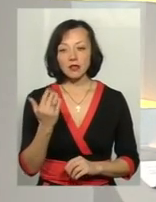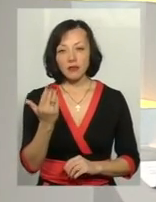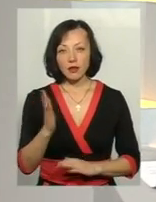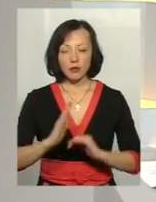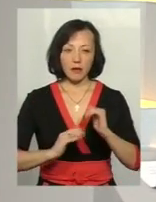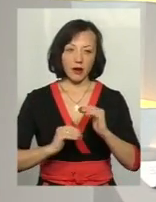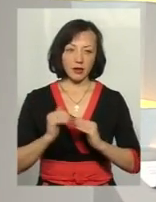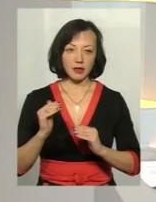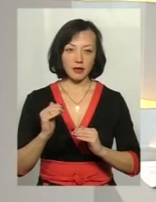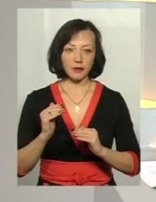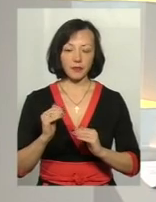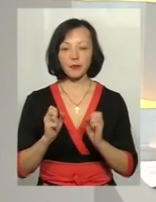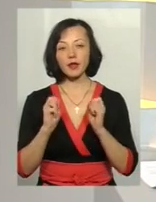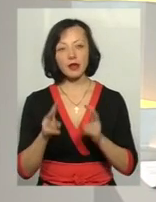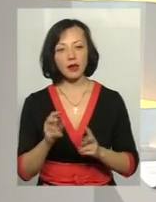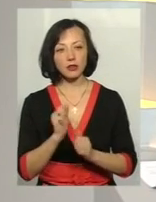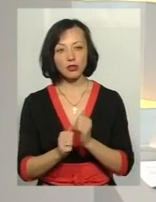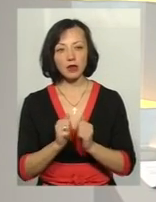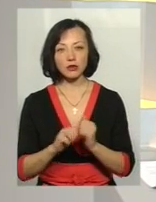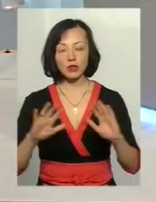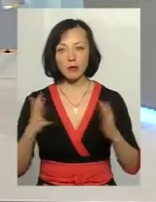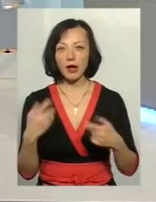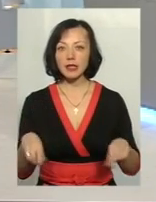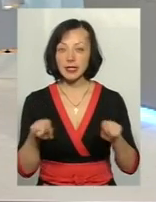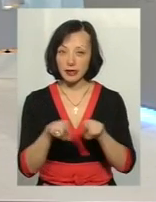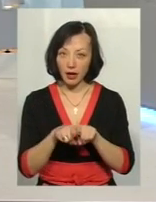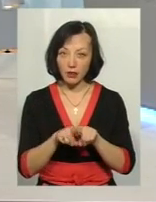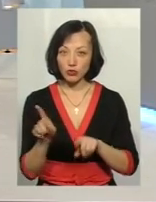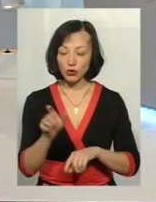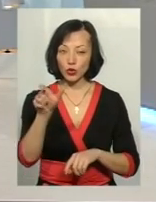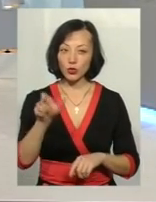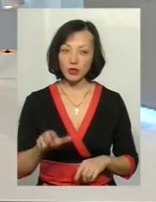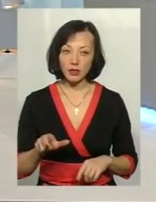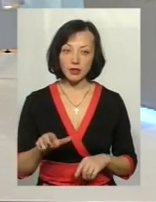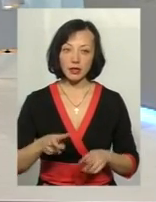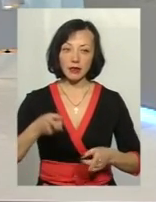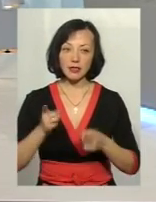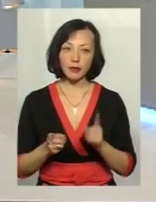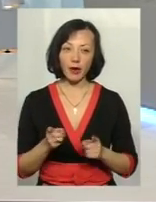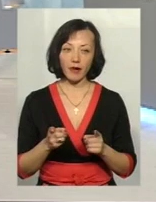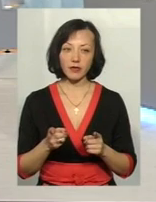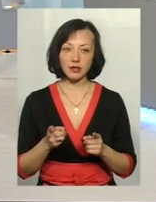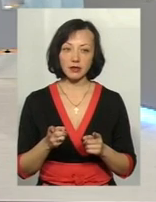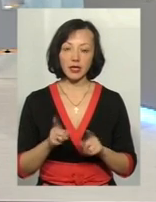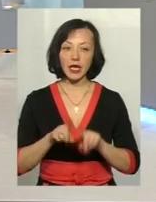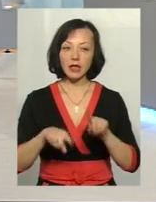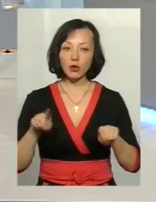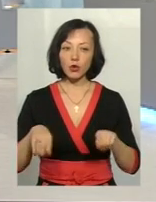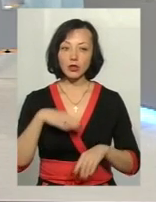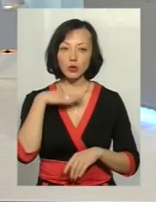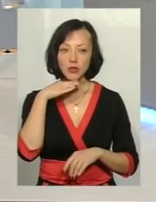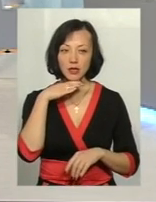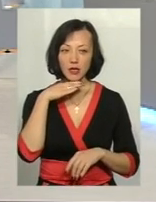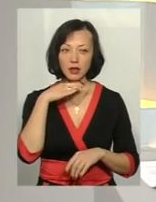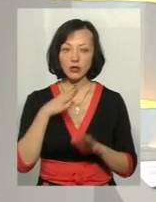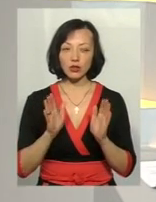практики, як часто трапляється так, що людині, насправді, інколи достатньо